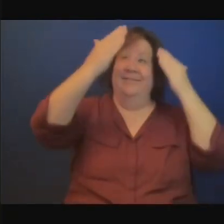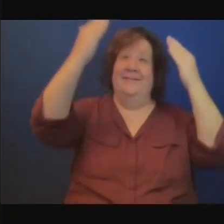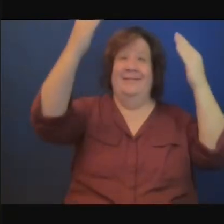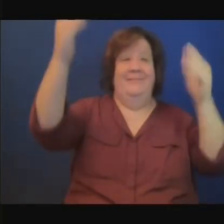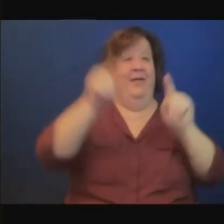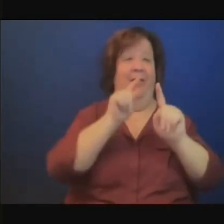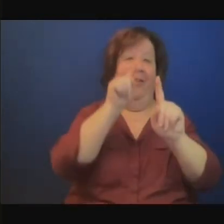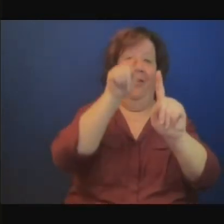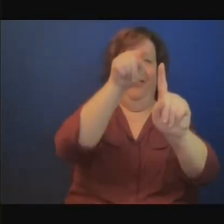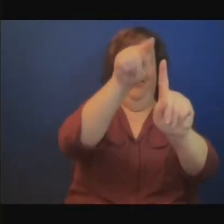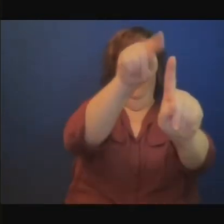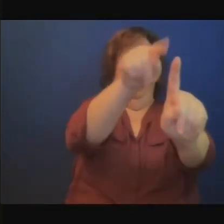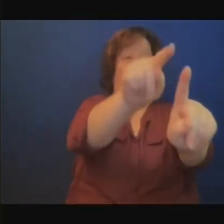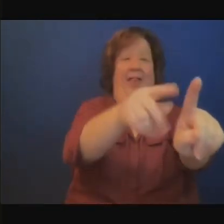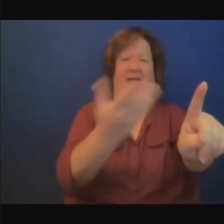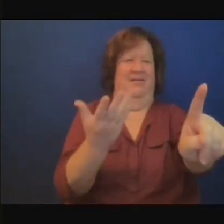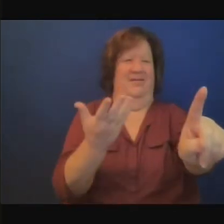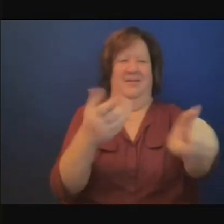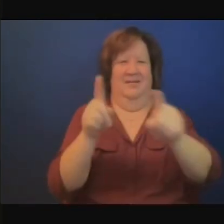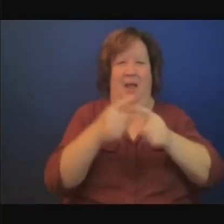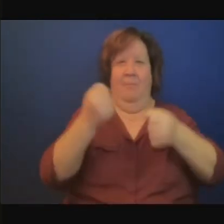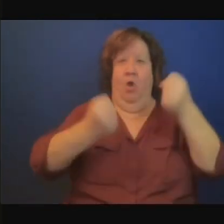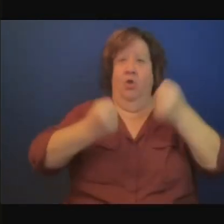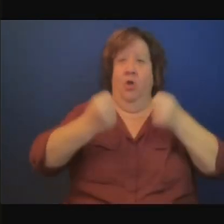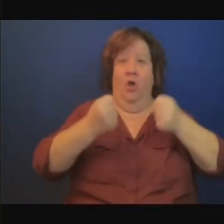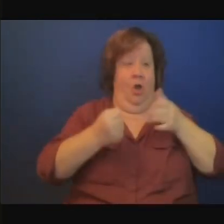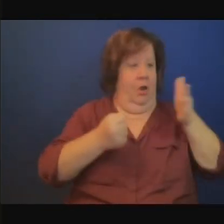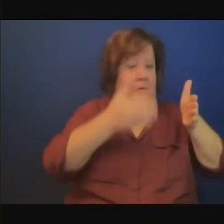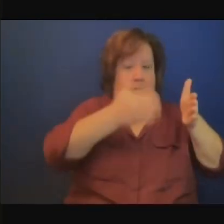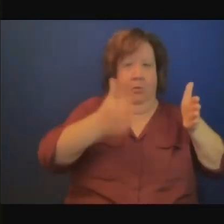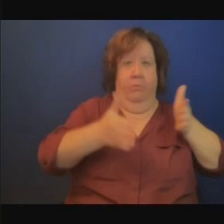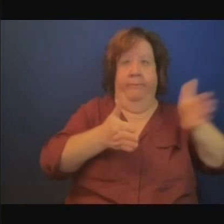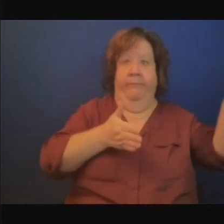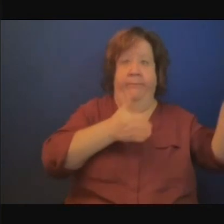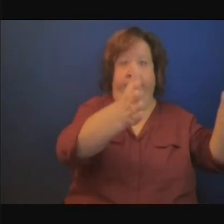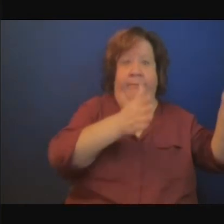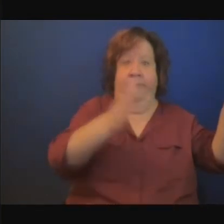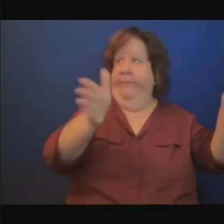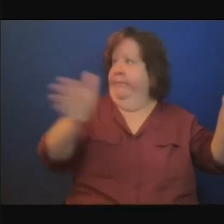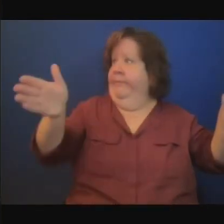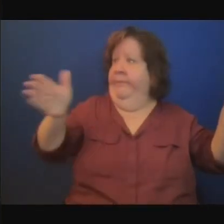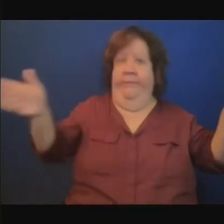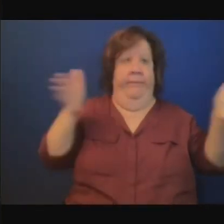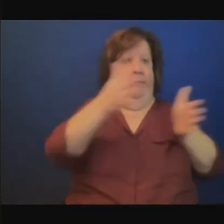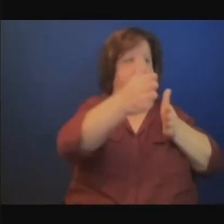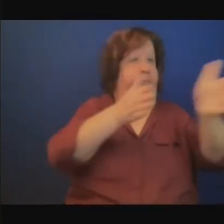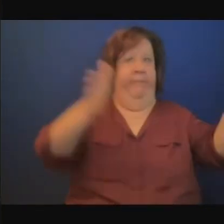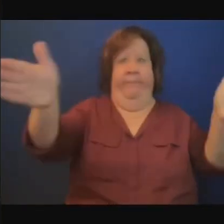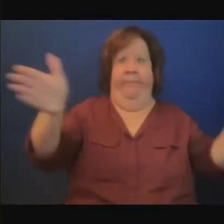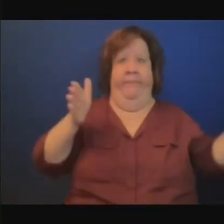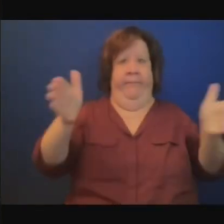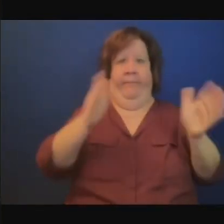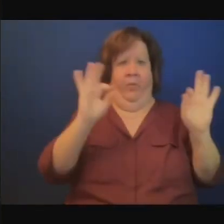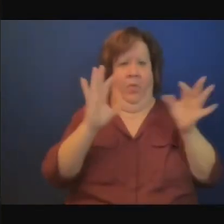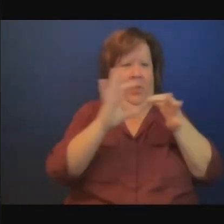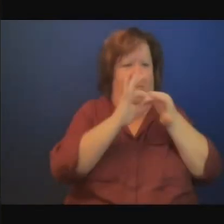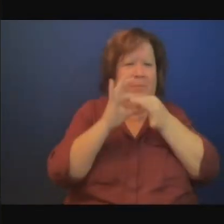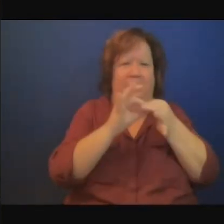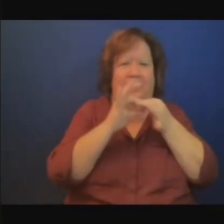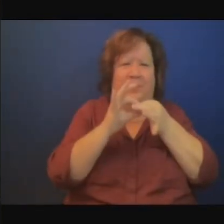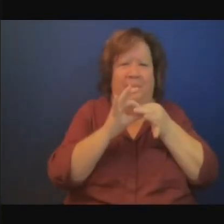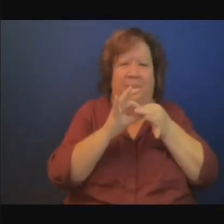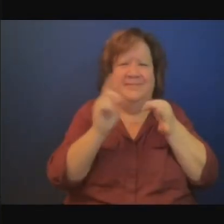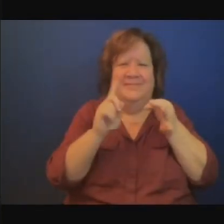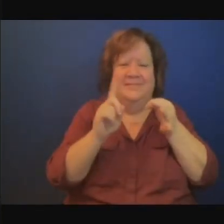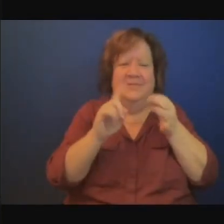vous avez un décideur un chef de l'état un premier ministre qui a ses orientations ses priorités et